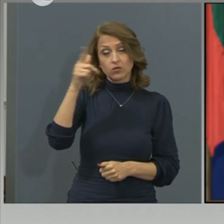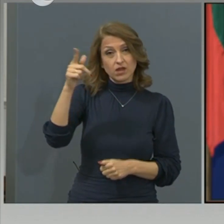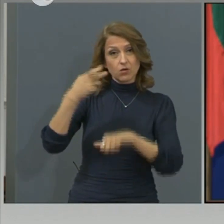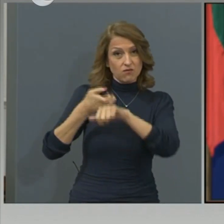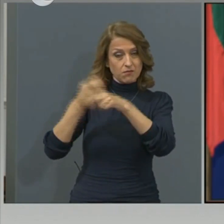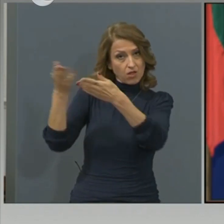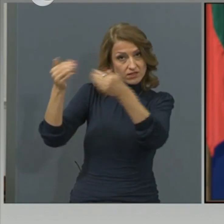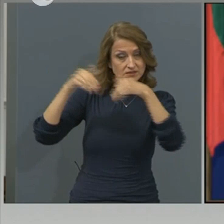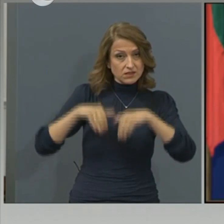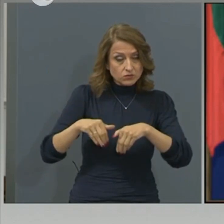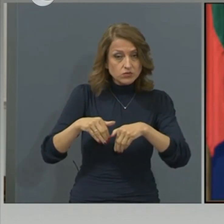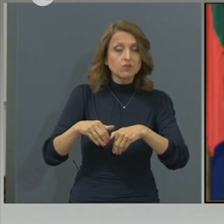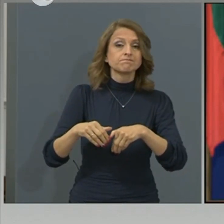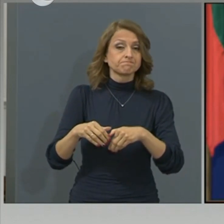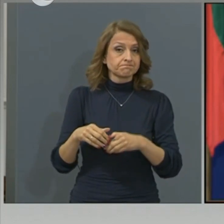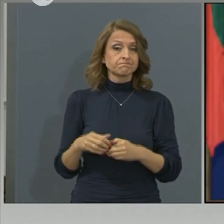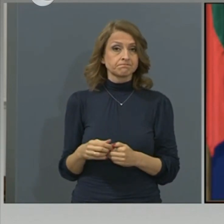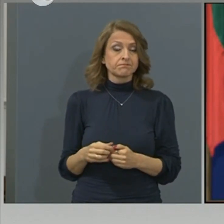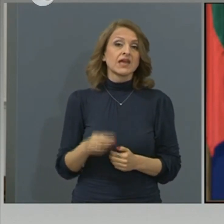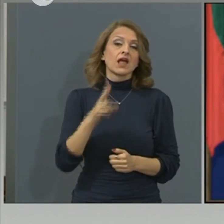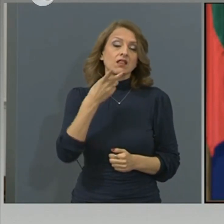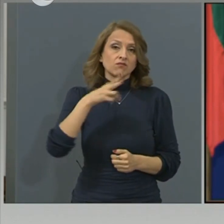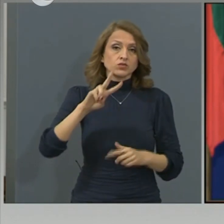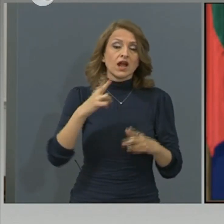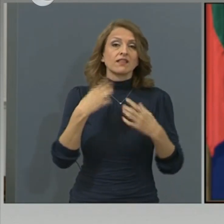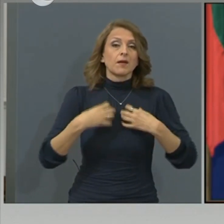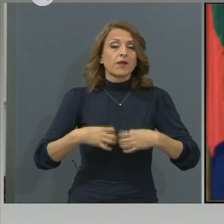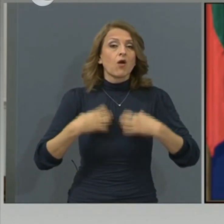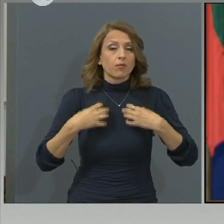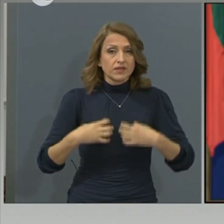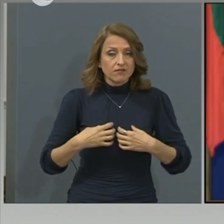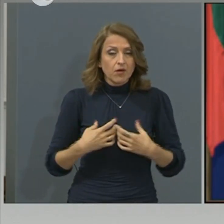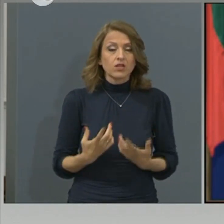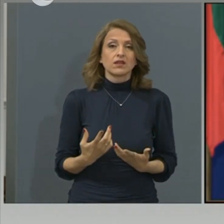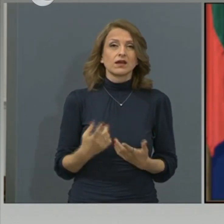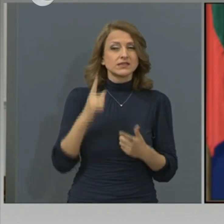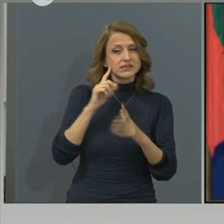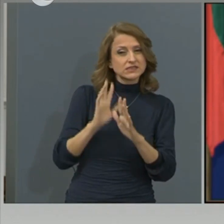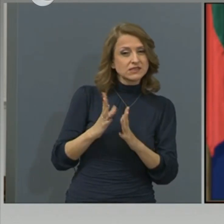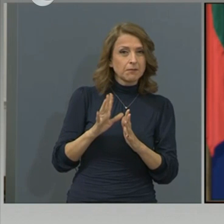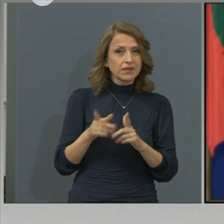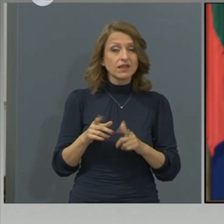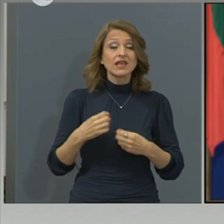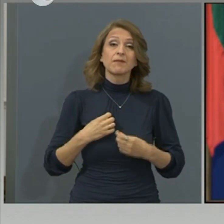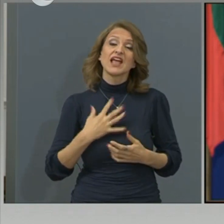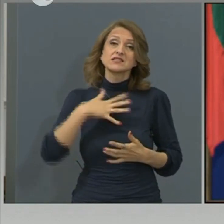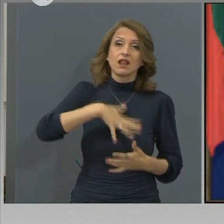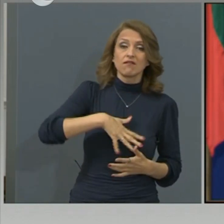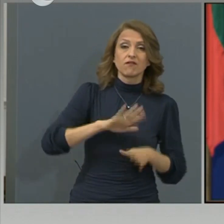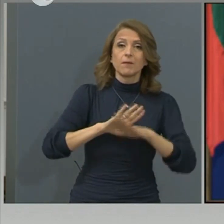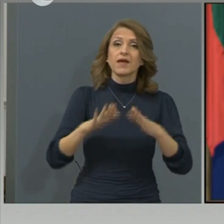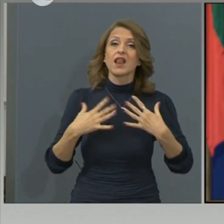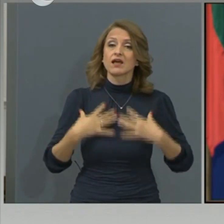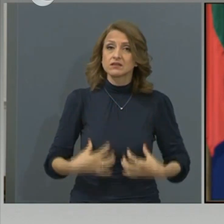двустранна бронхопневмония, с съмнителна изливи в белите другове.